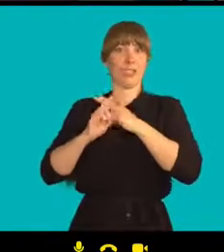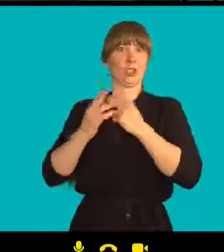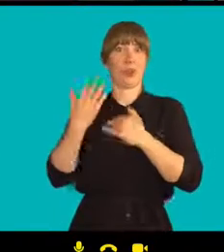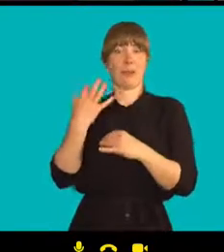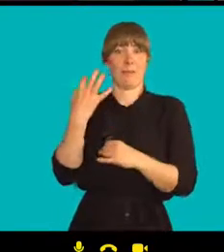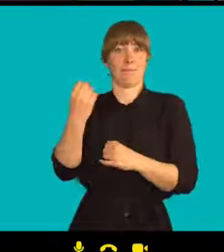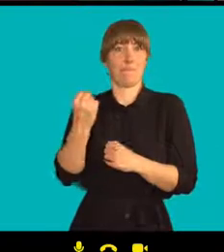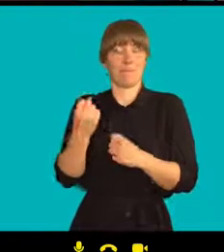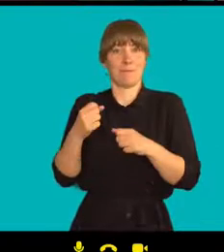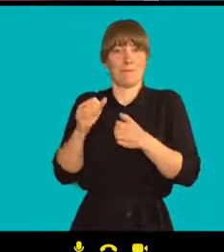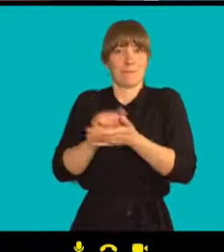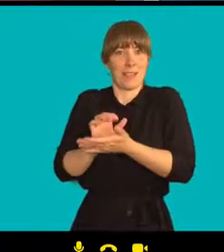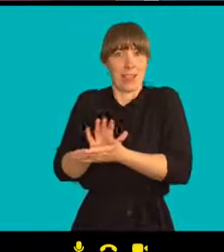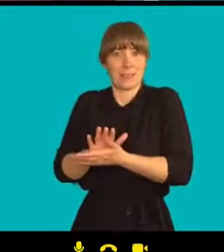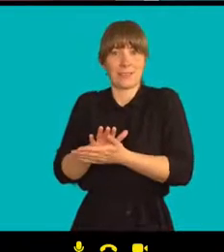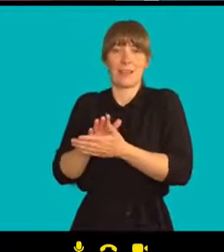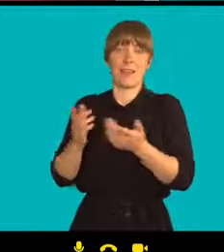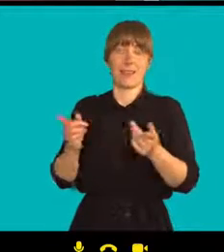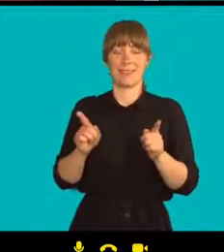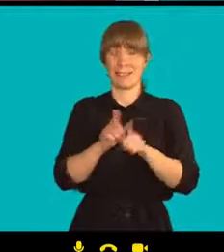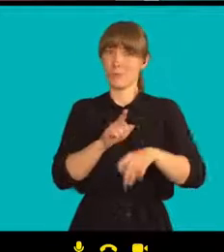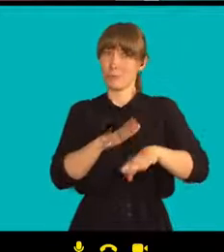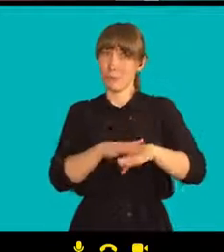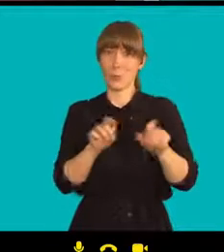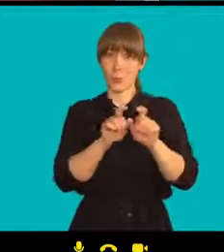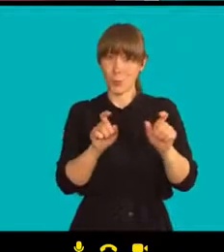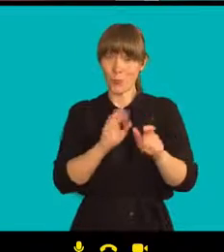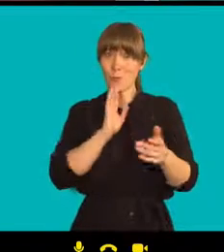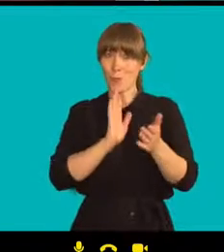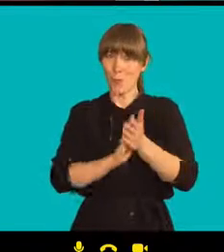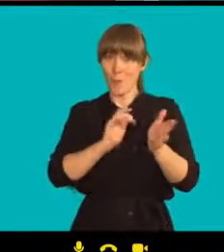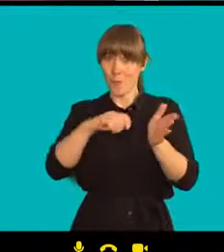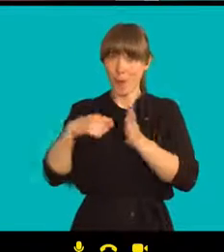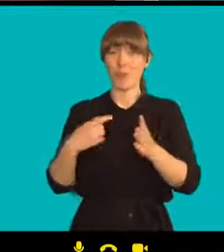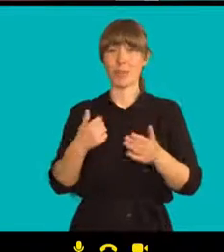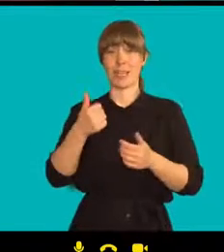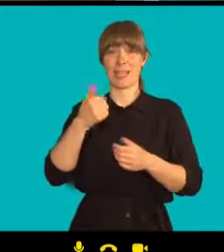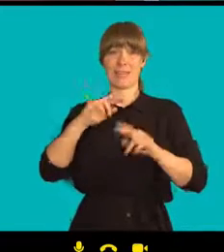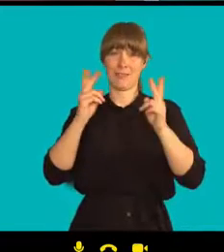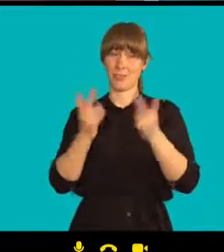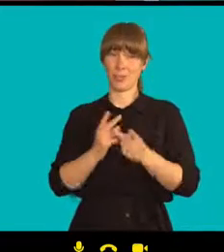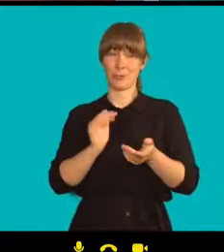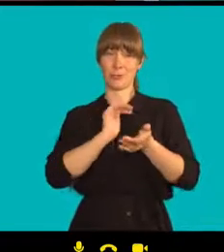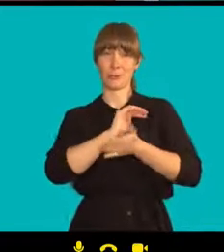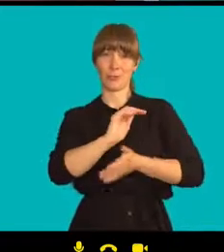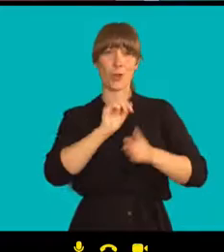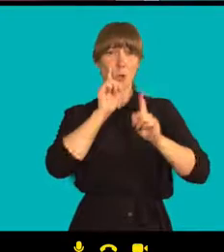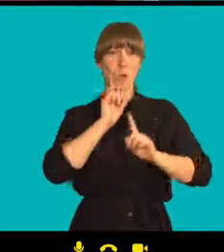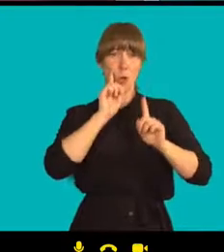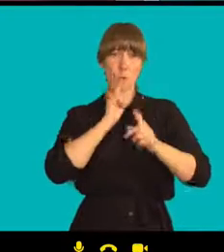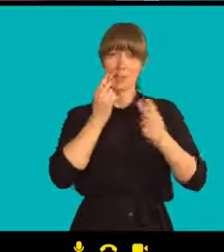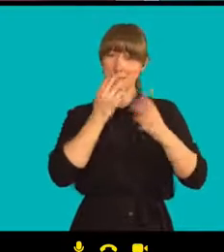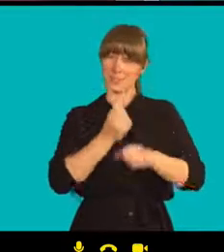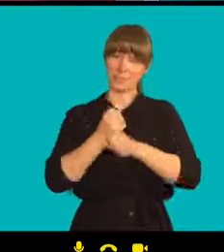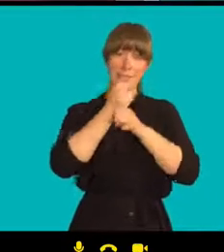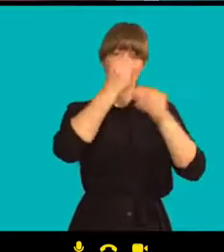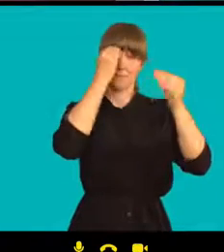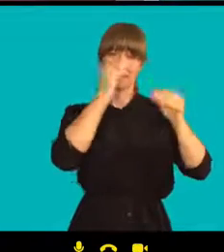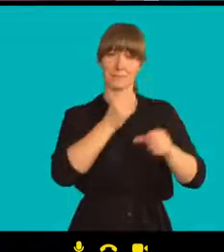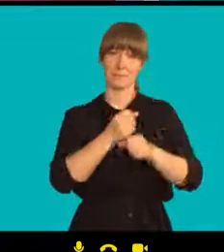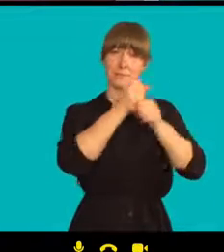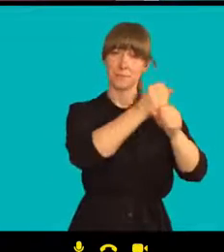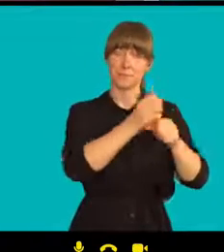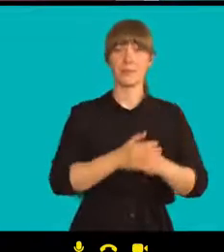připomínám, že za to máte letošní homo hominy, lidskoprávní cenu od jednoho světa. Pane Petříčku, ještě jednou k té odpovědi české